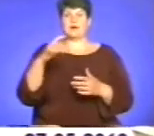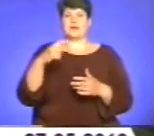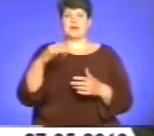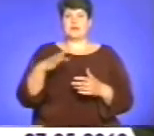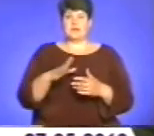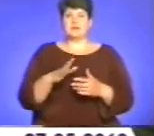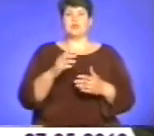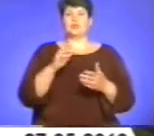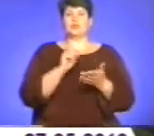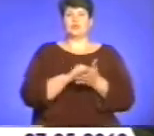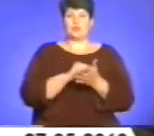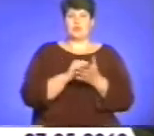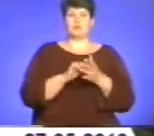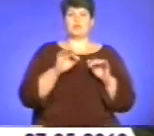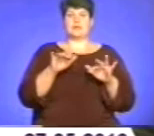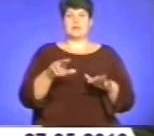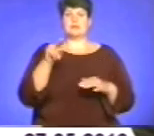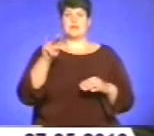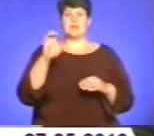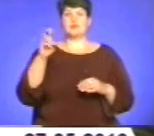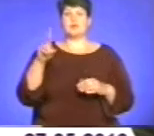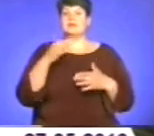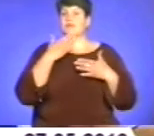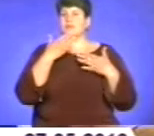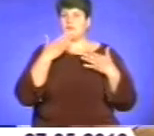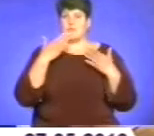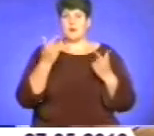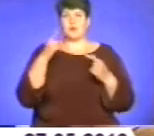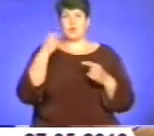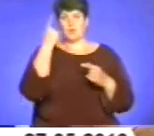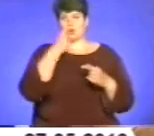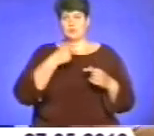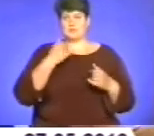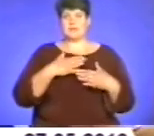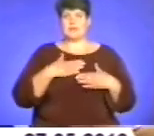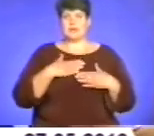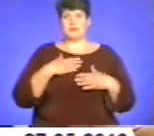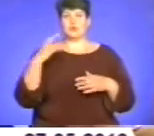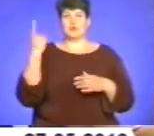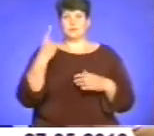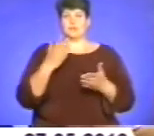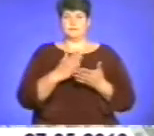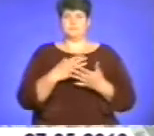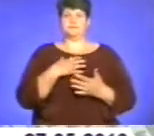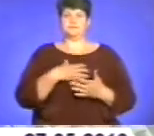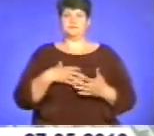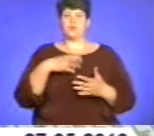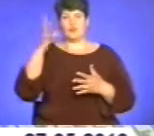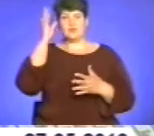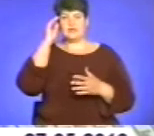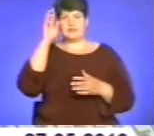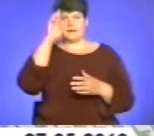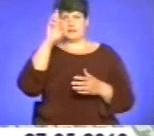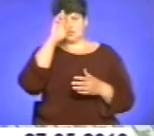документів про діяльність Павла Скоропадського немає, проте його особистість для нашого краю варта уваги, вважає директор Державного